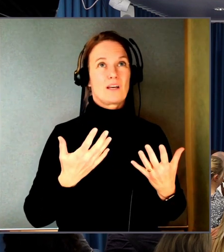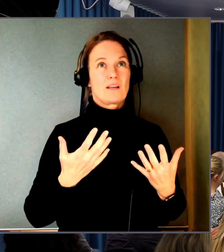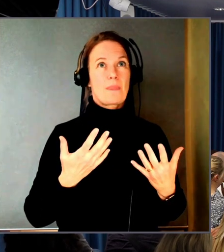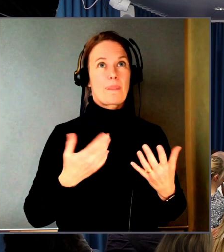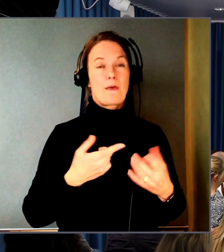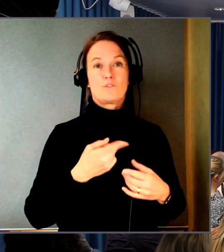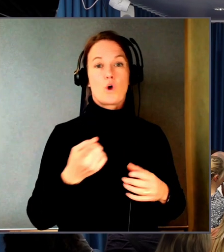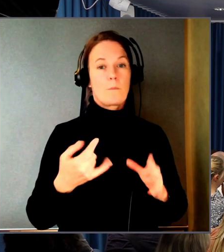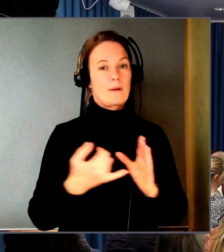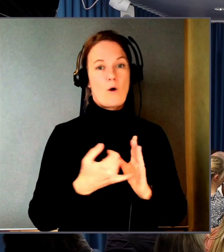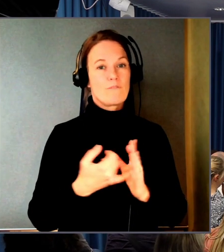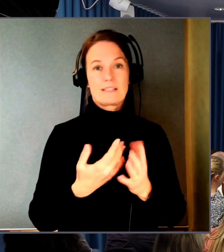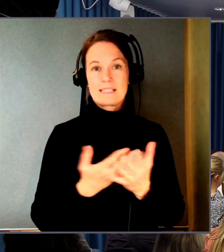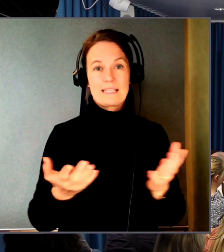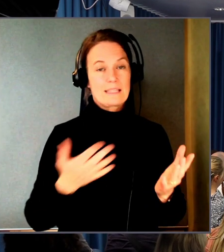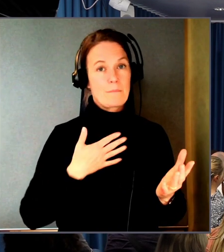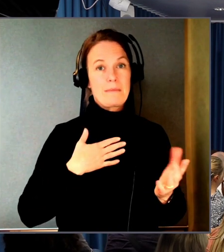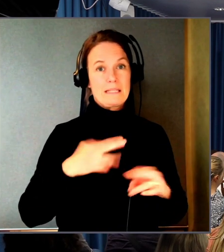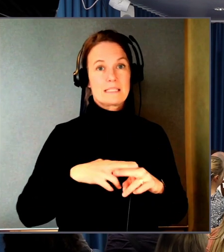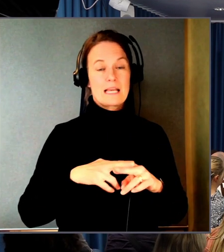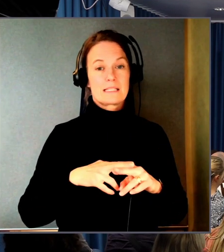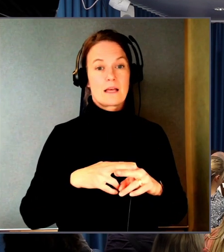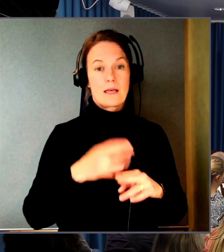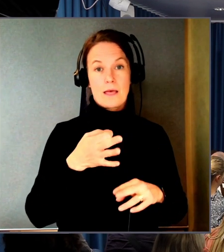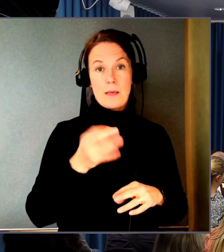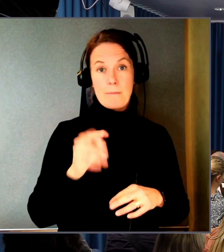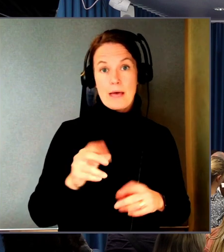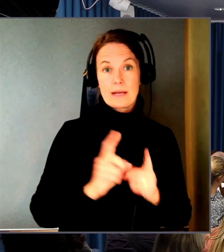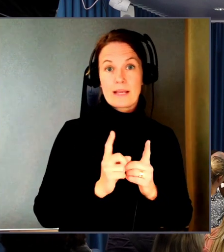inte omfattas. Men det är den känslan jag får. Per kanske har en annan känsla.